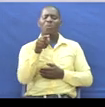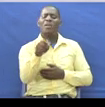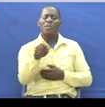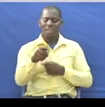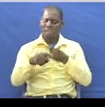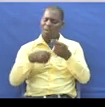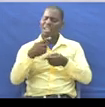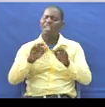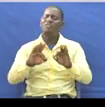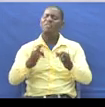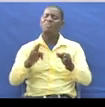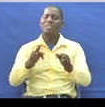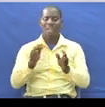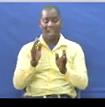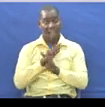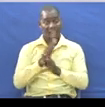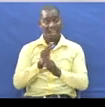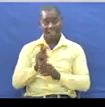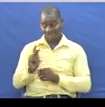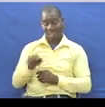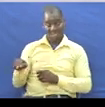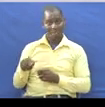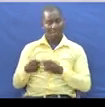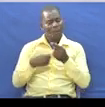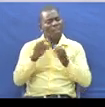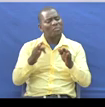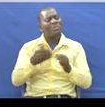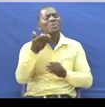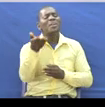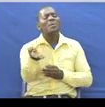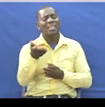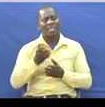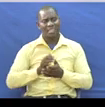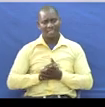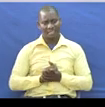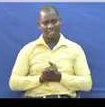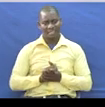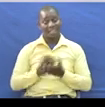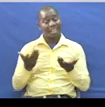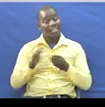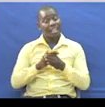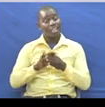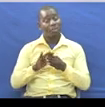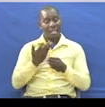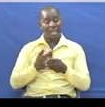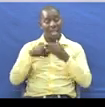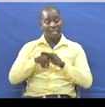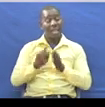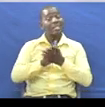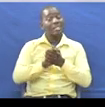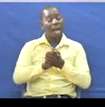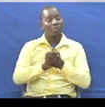Katika luge ya kiswa hili Unaindeliaje How are you doing Ni natumika sana katika salamu Na nini